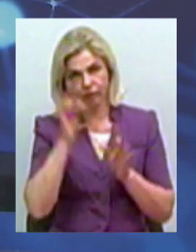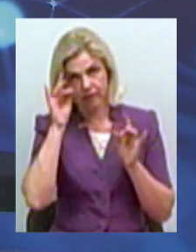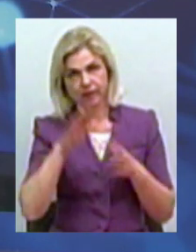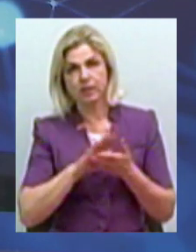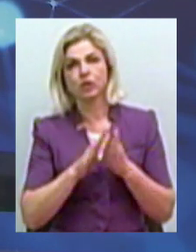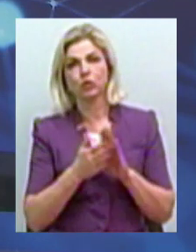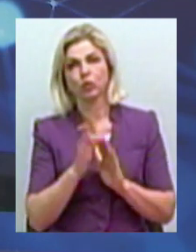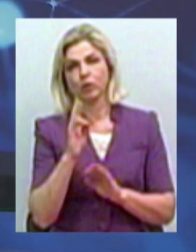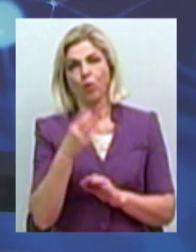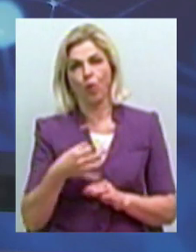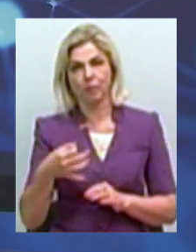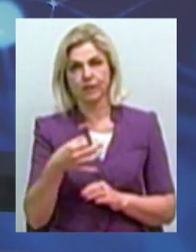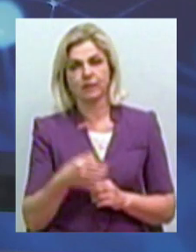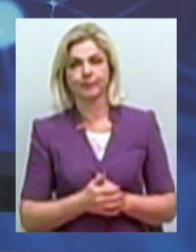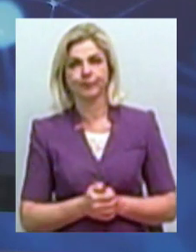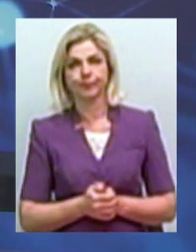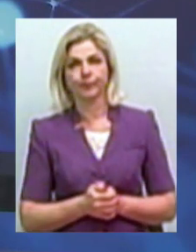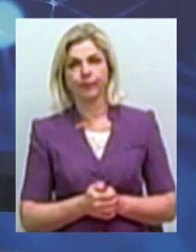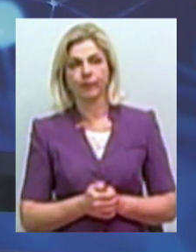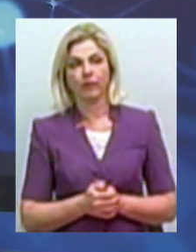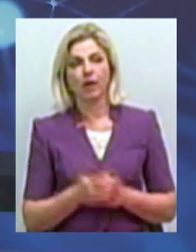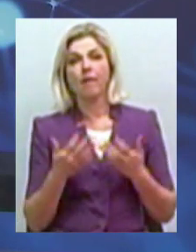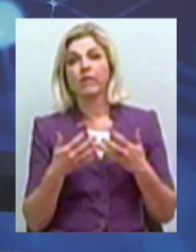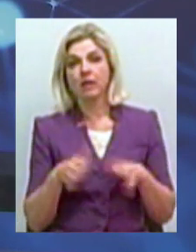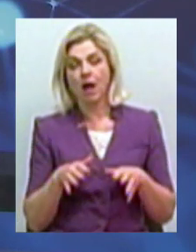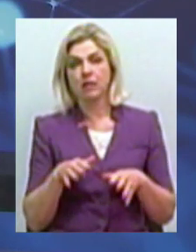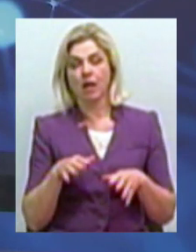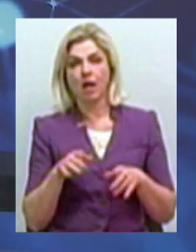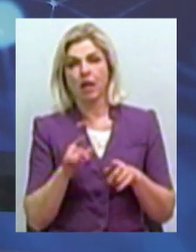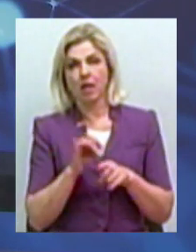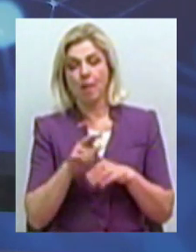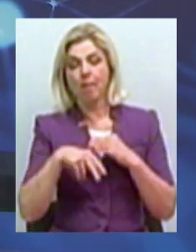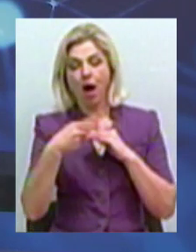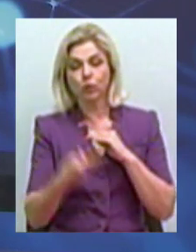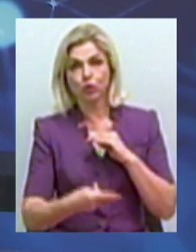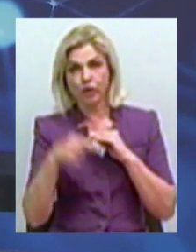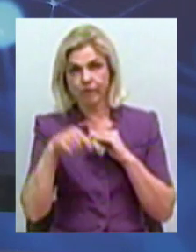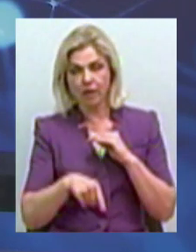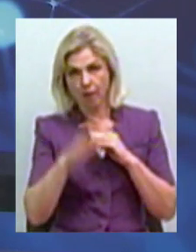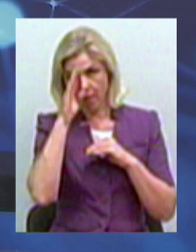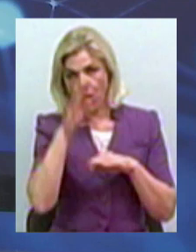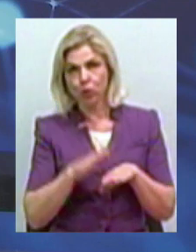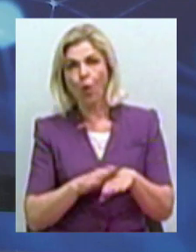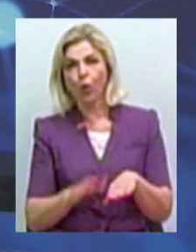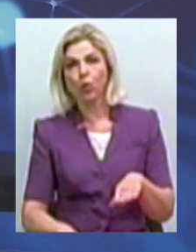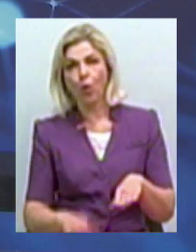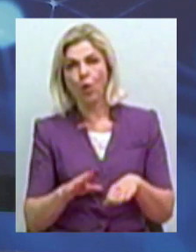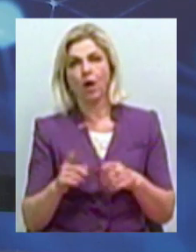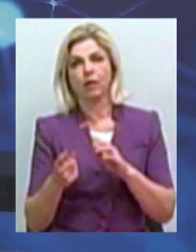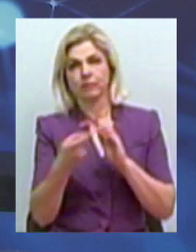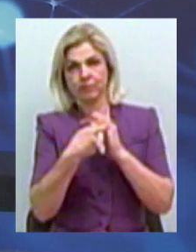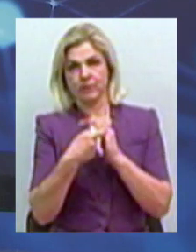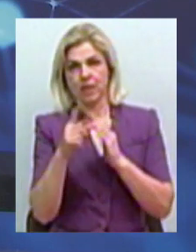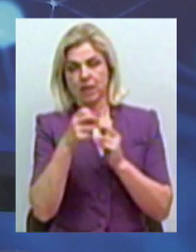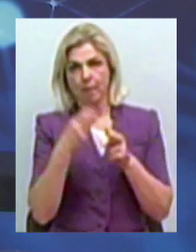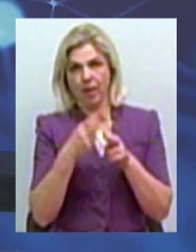ситуацій у Миколаївській області. Фративши рівновагу та падаючи вниз, хлопець ногою зачепився за металеву